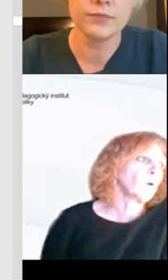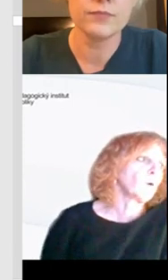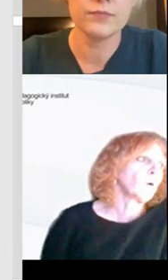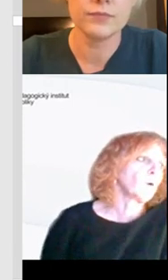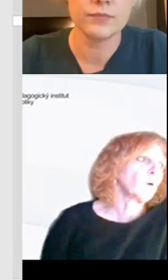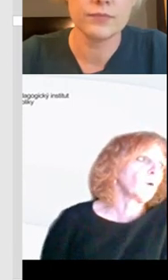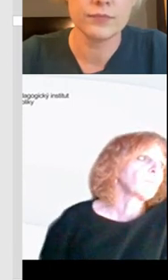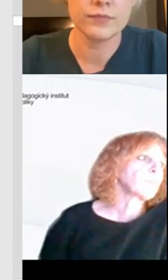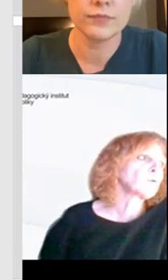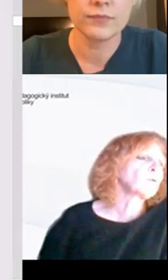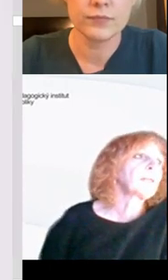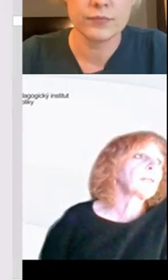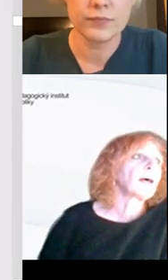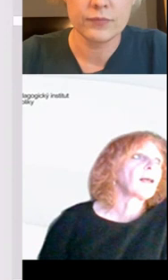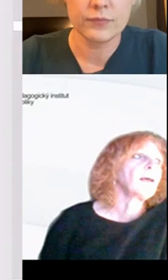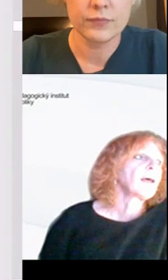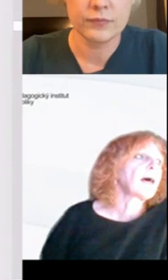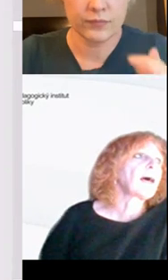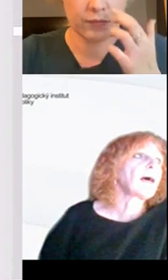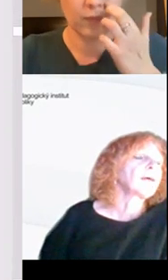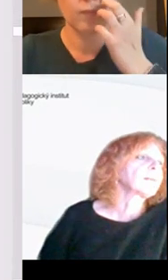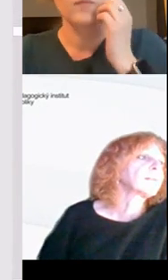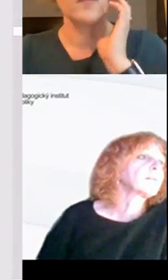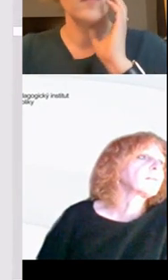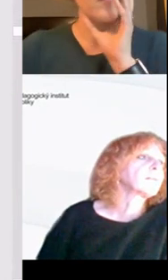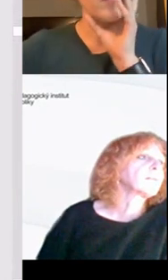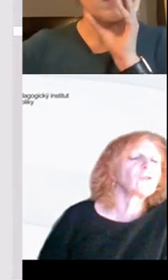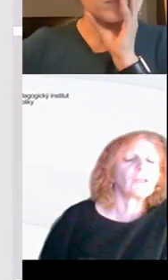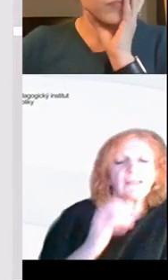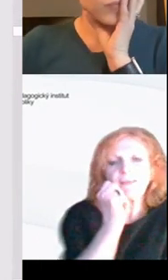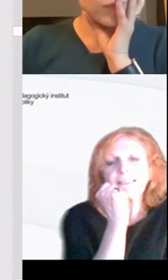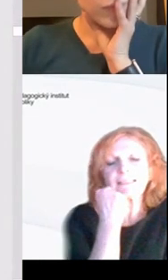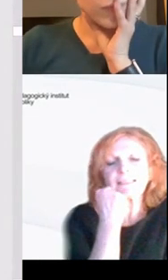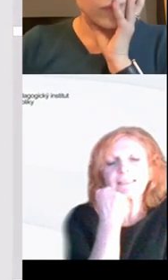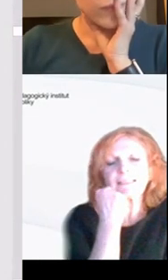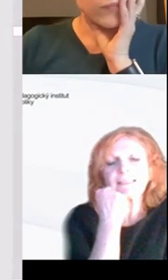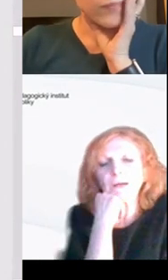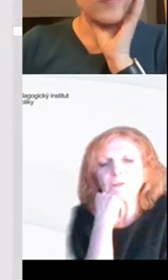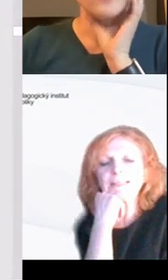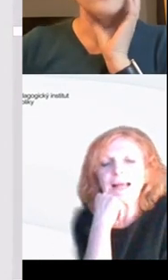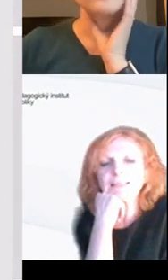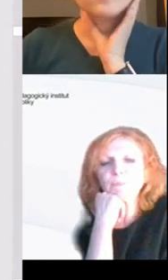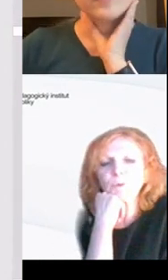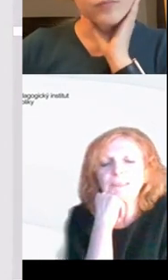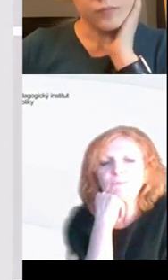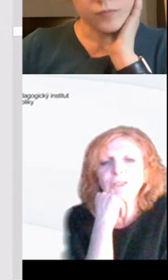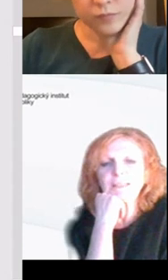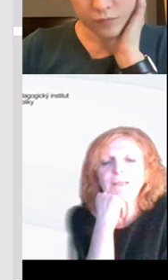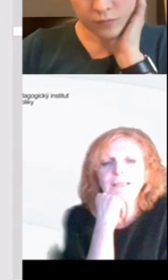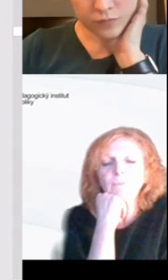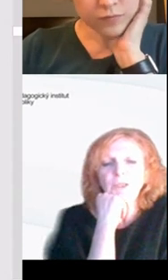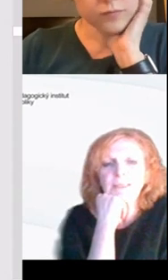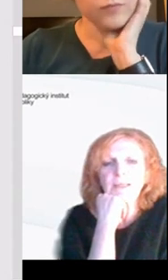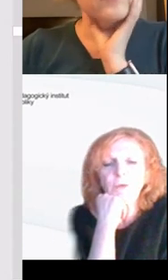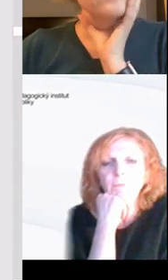Děkuju moc. My se posuneme dál a to už je věc, kterou každý z nás si pod tím